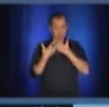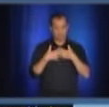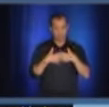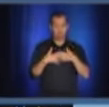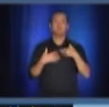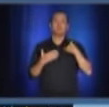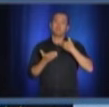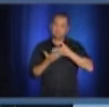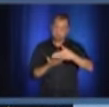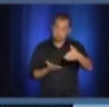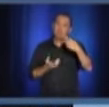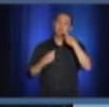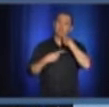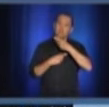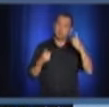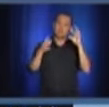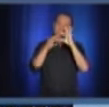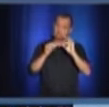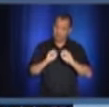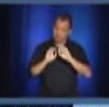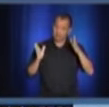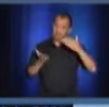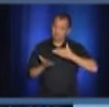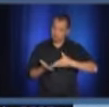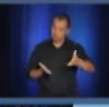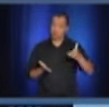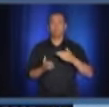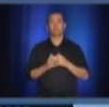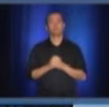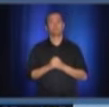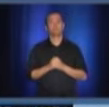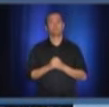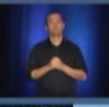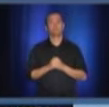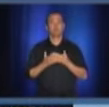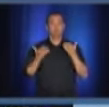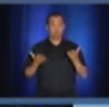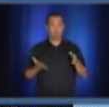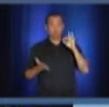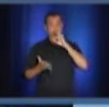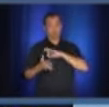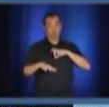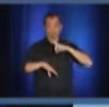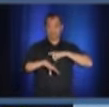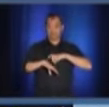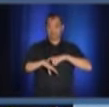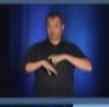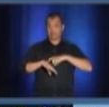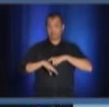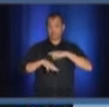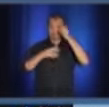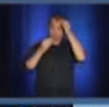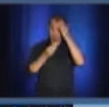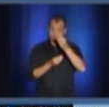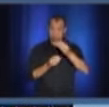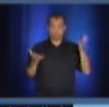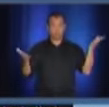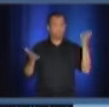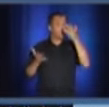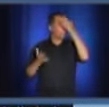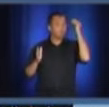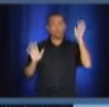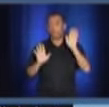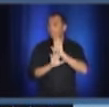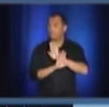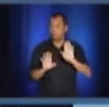acteurs. Je dirais, si vous m'en profitez du temps que j'ai très rapidement pour dire aux gens, c'est très important de ne oublier que c'est